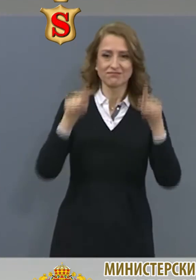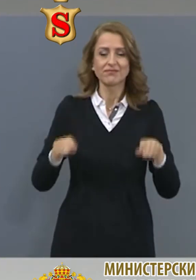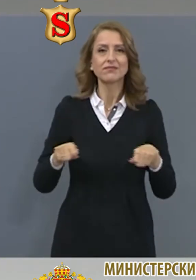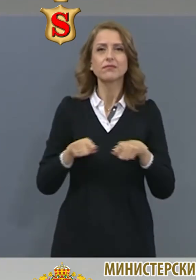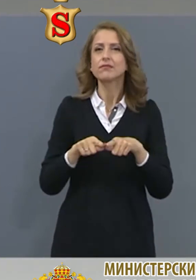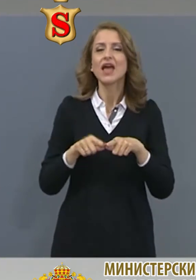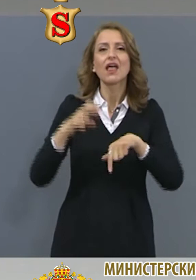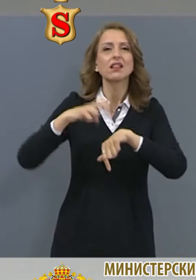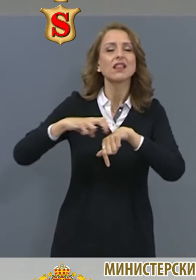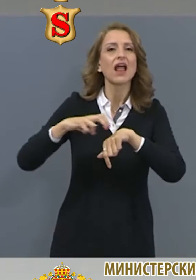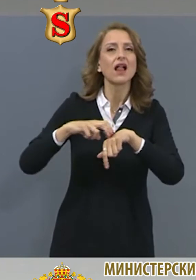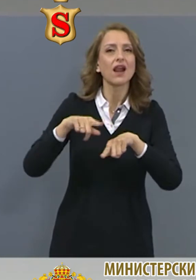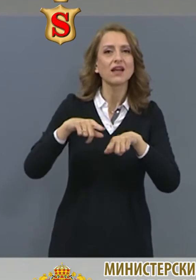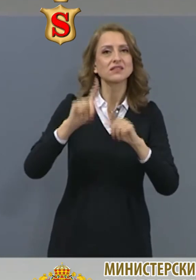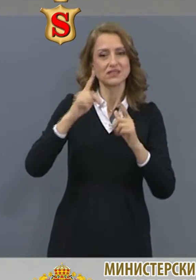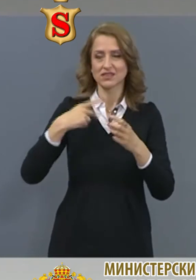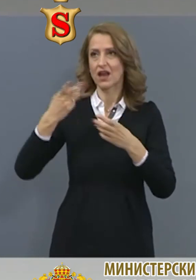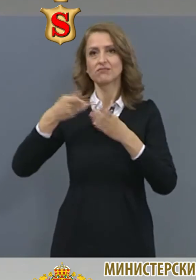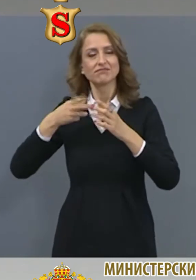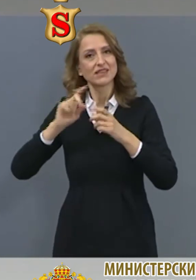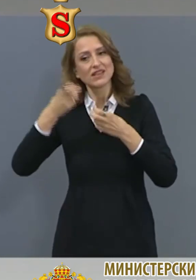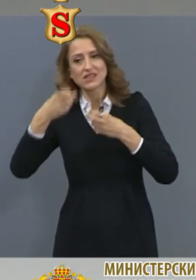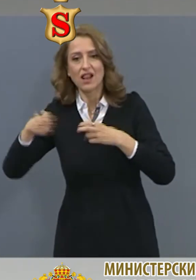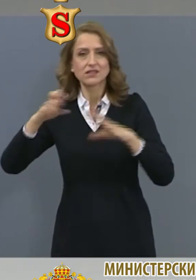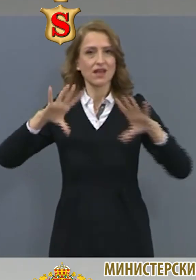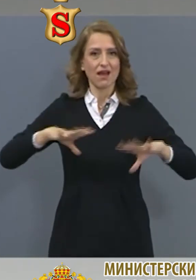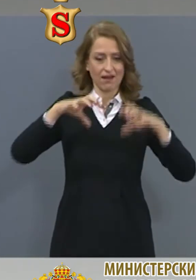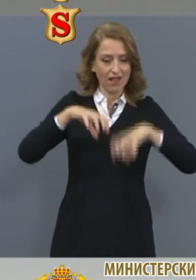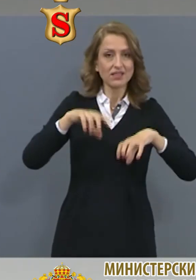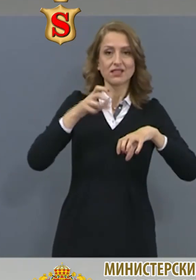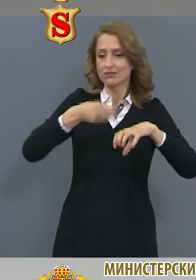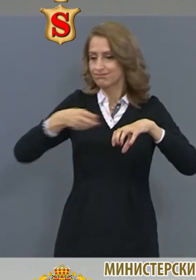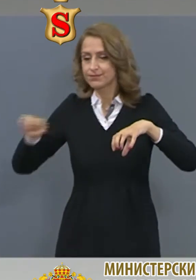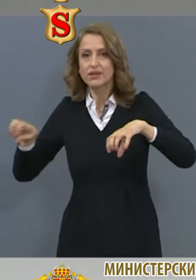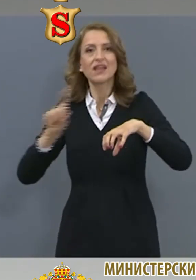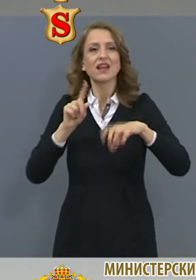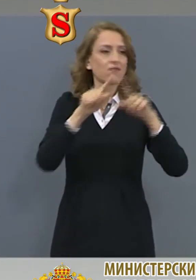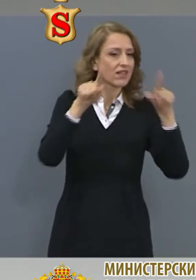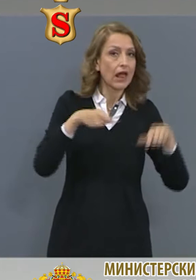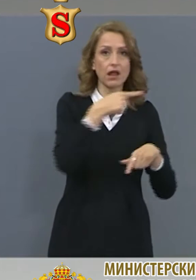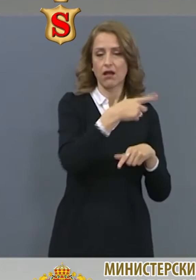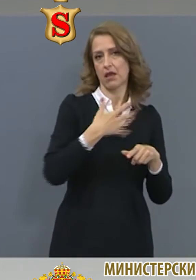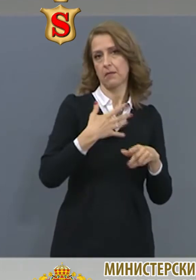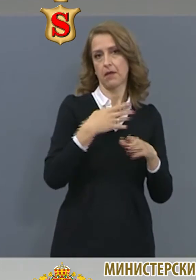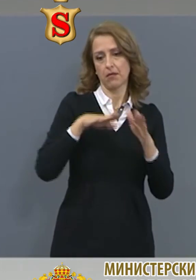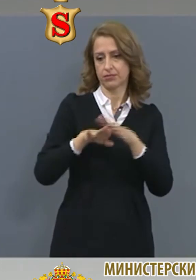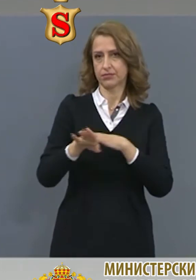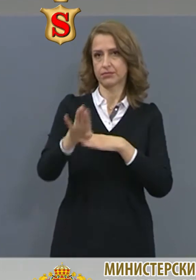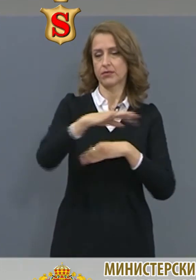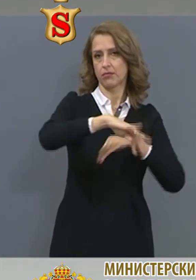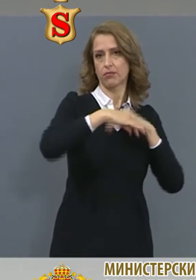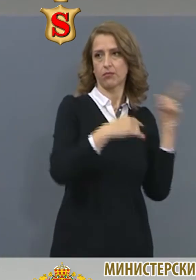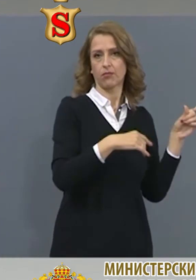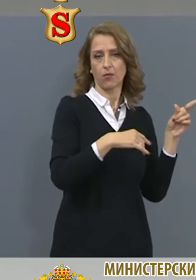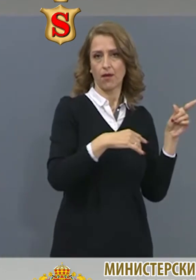преминаване през КПЕ в областните градове и формуляра за събиране на данни за пристигащи пътници от зони с разпроснение на вируса.